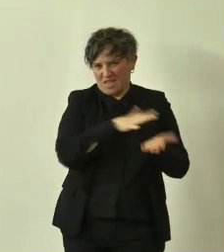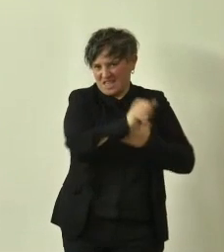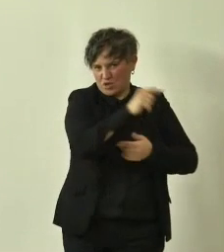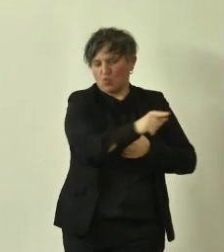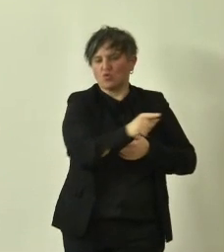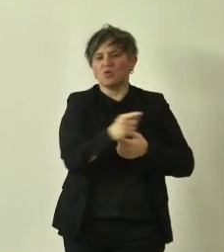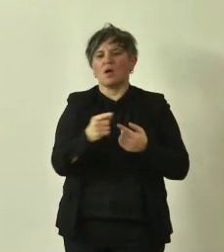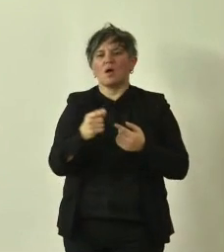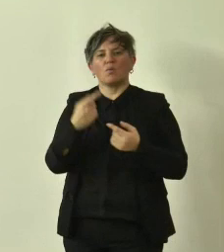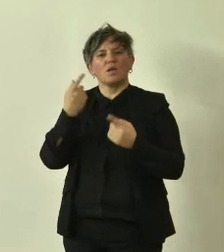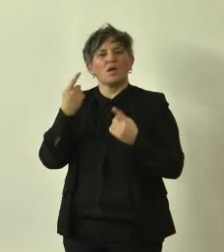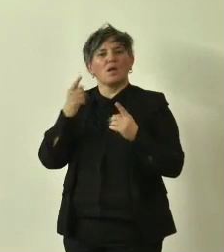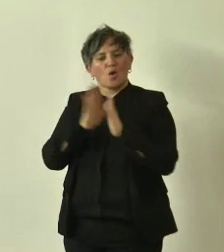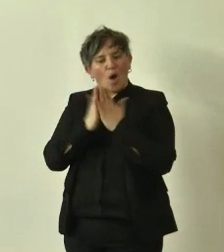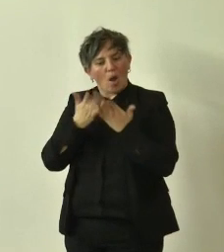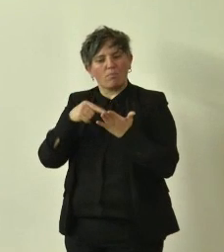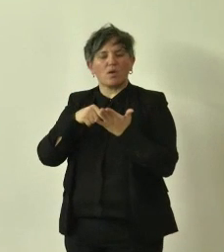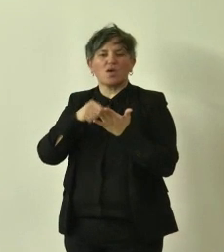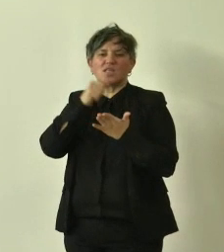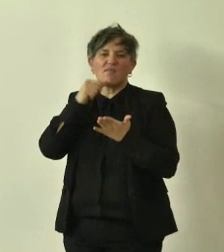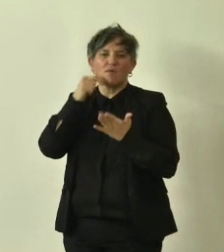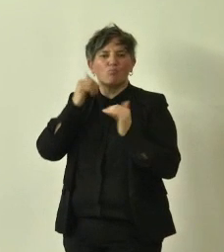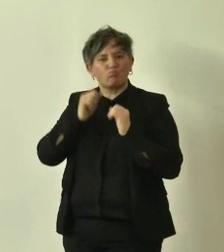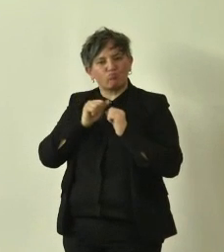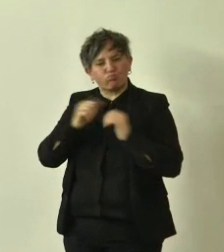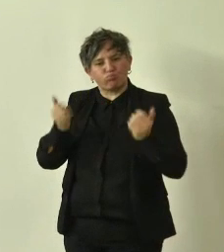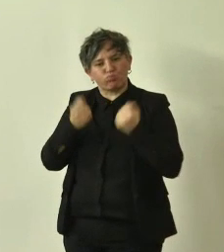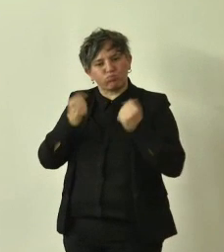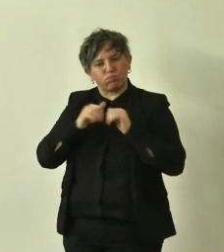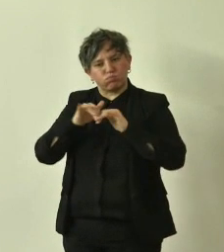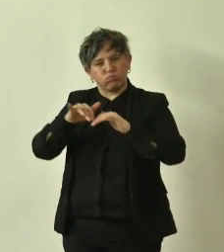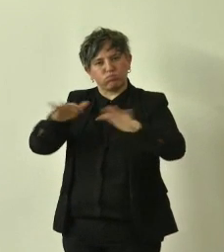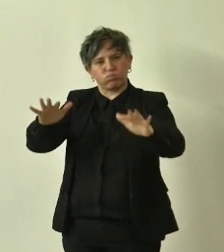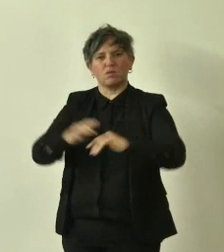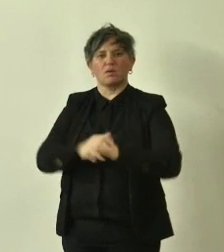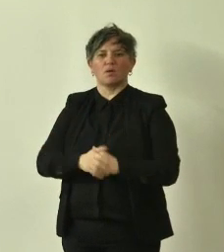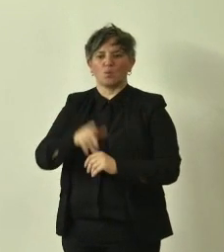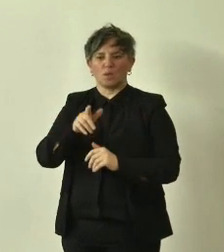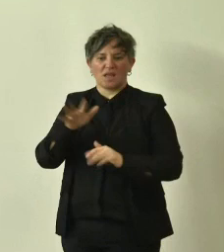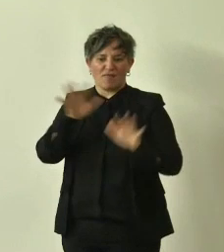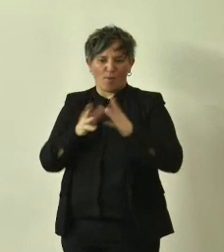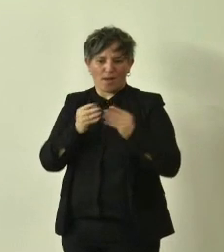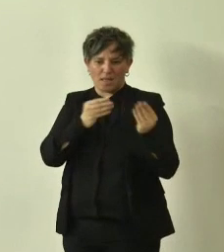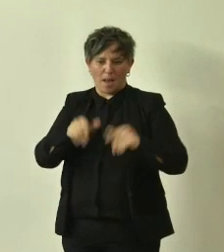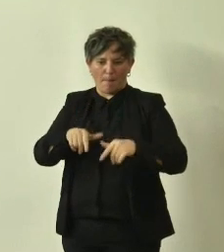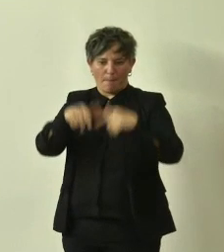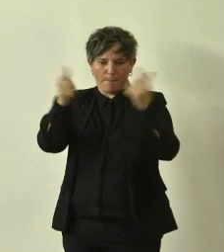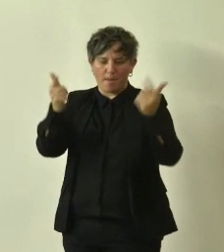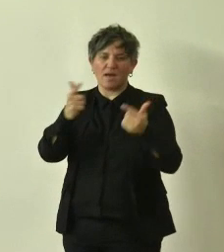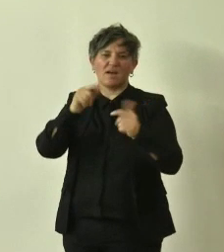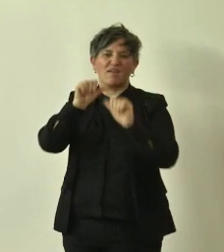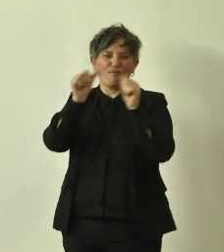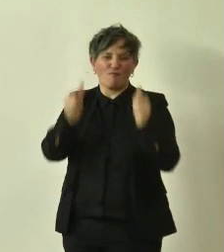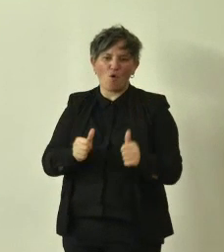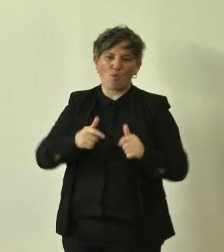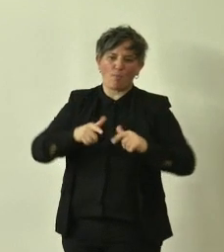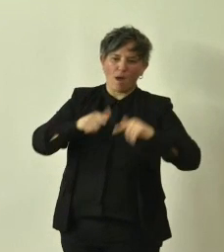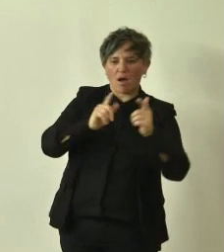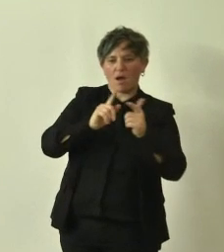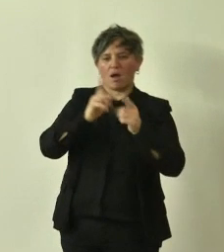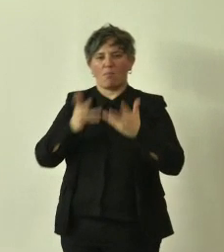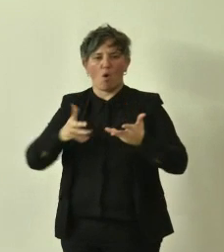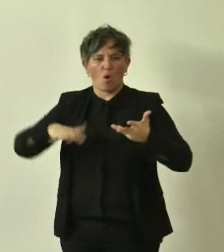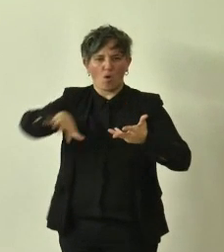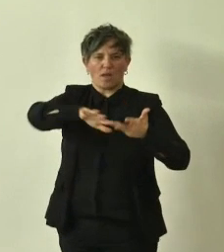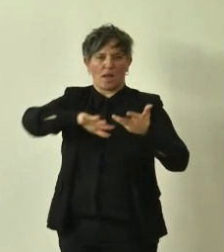i testi oltre a qualche indicazione per riconoscere la pianta sapere le caratteristiche botaniche ma veramente di base di